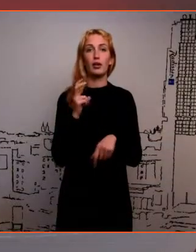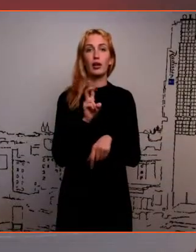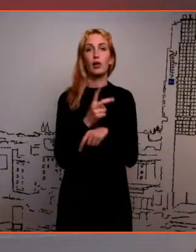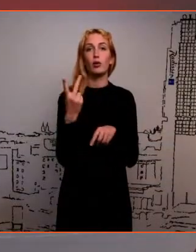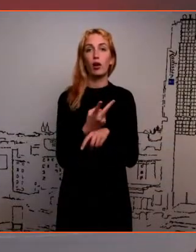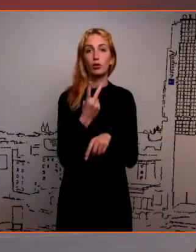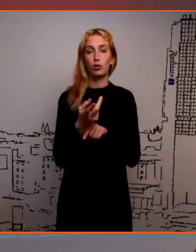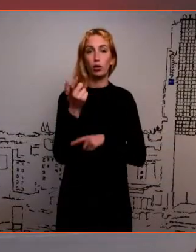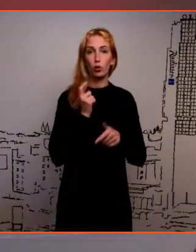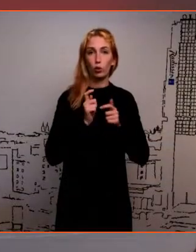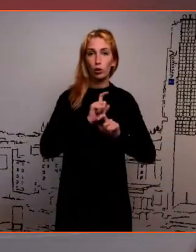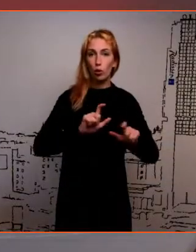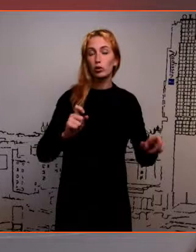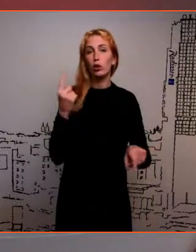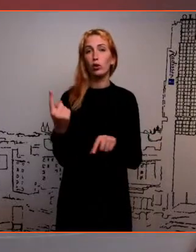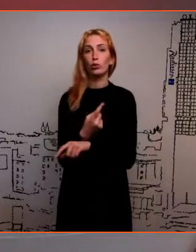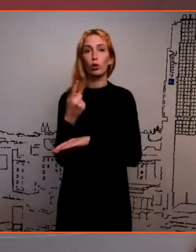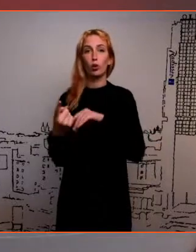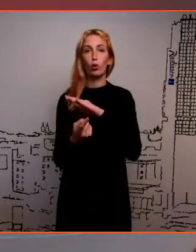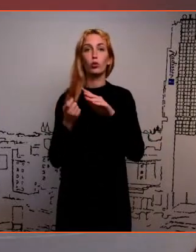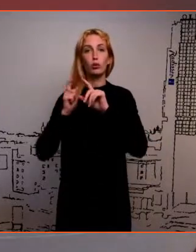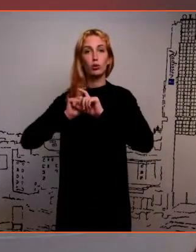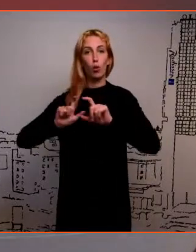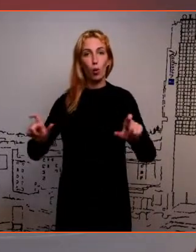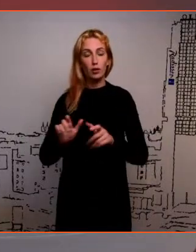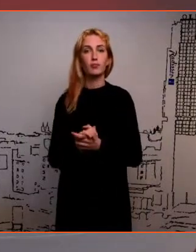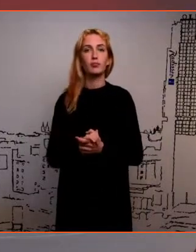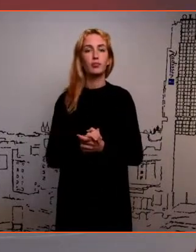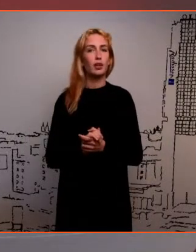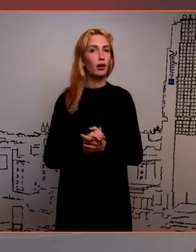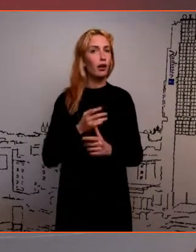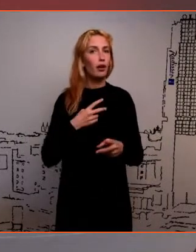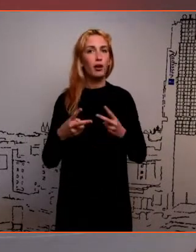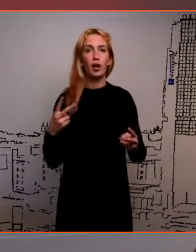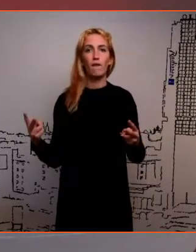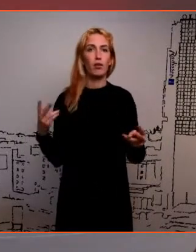ülikoolis, ühe korda kutsekoolis ja olen pidanud palju erineid ameteid.